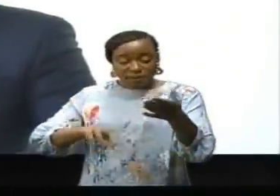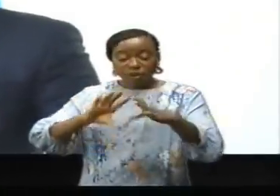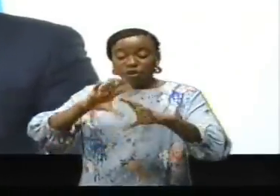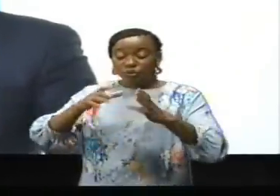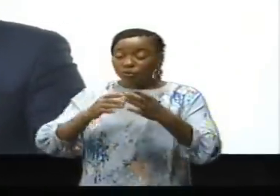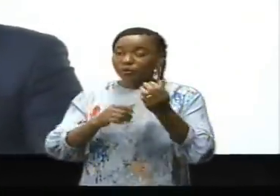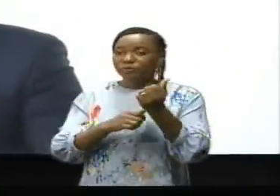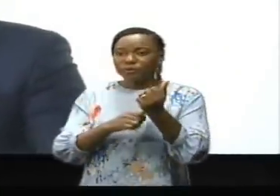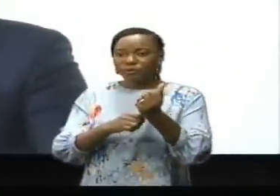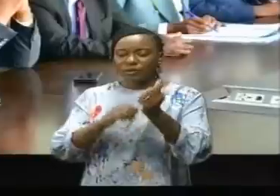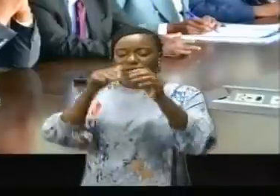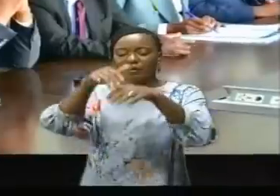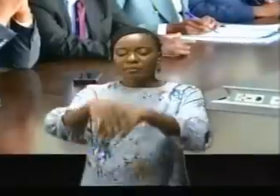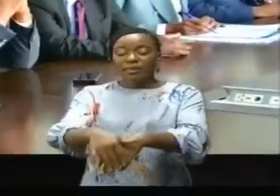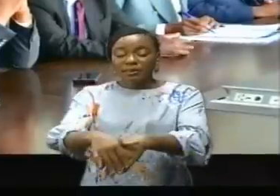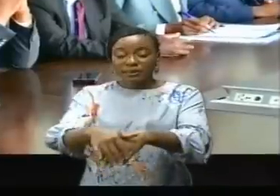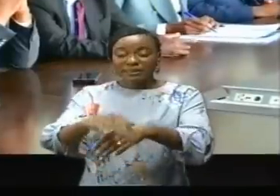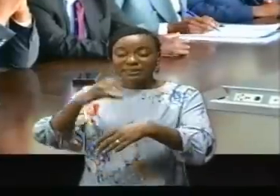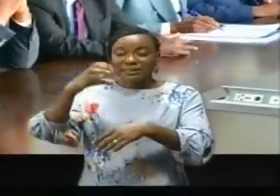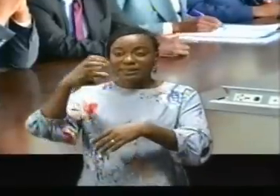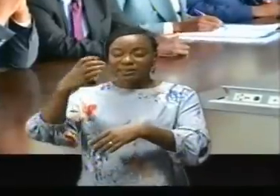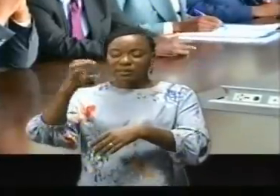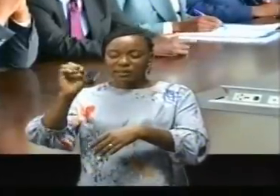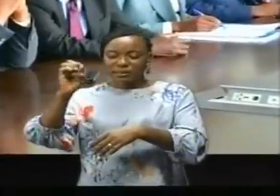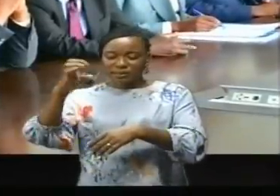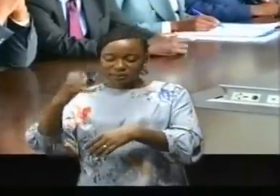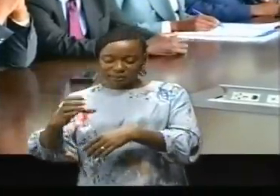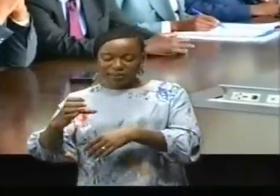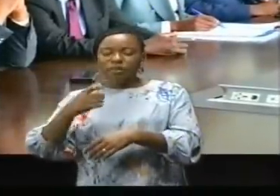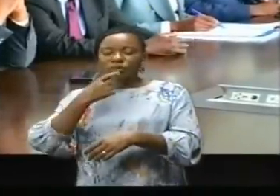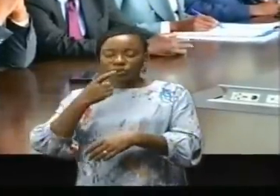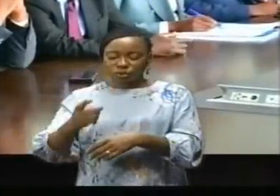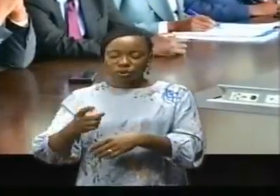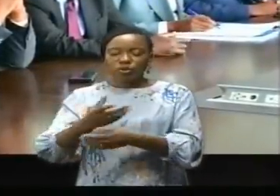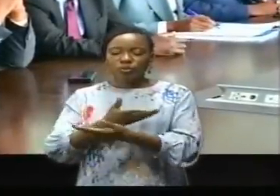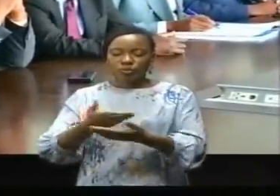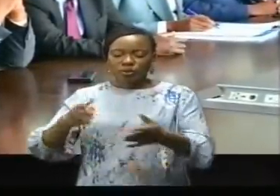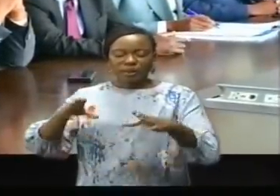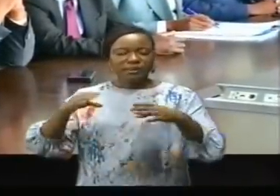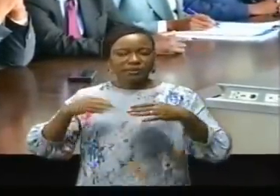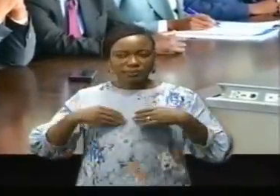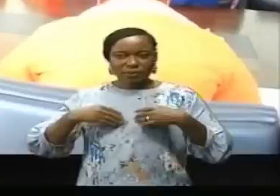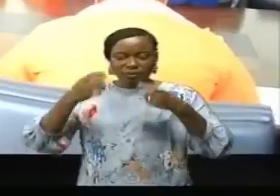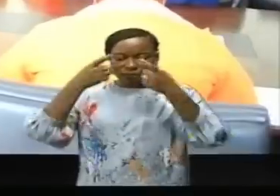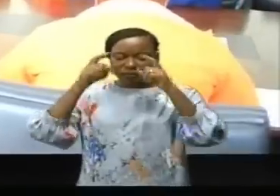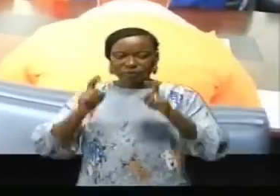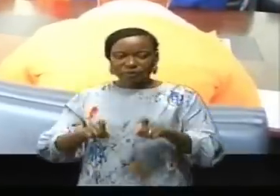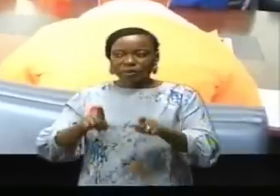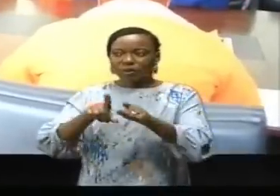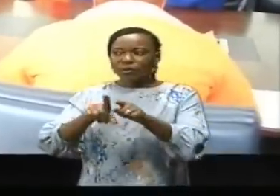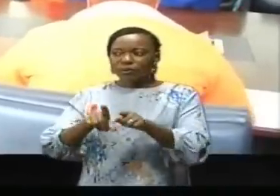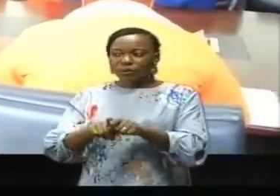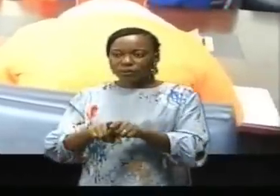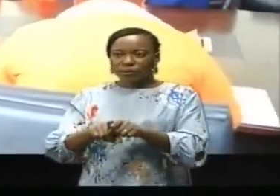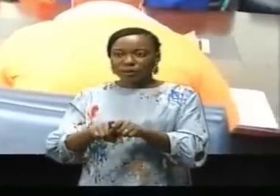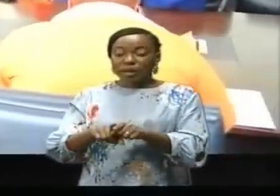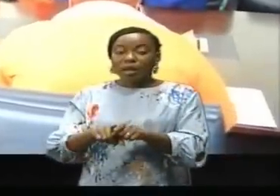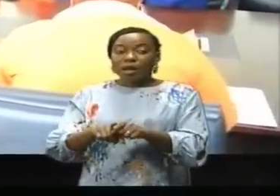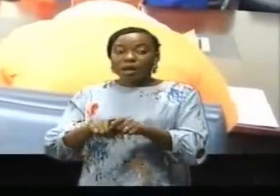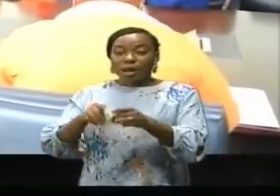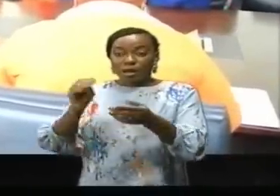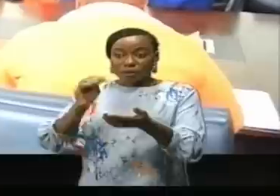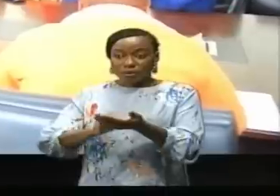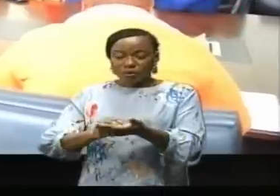tous. La partie CESC s'est engagée à respecter les exigences du gouvernement provincial en construisant, autre le laboratoire, les